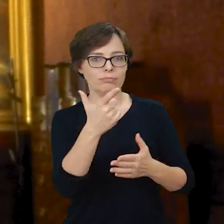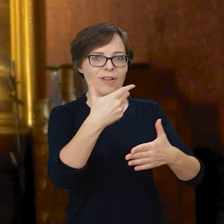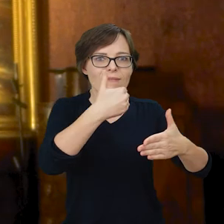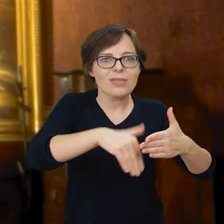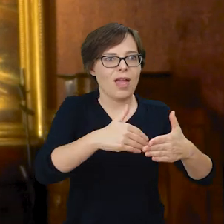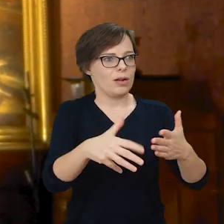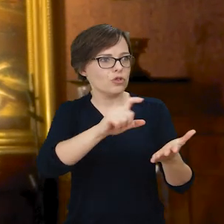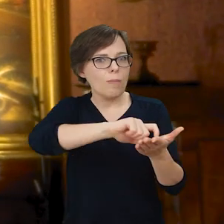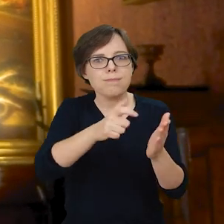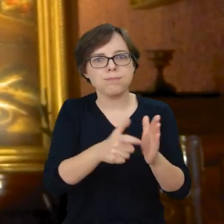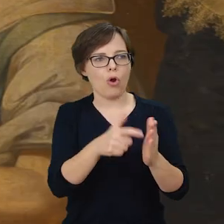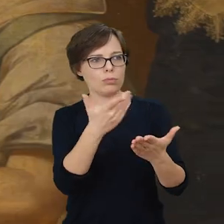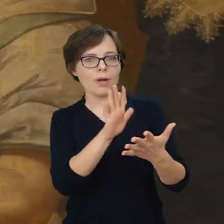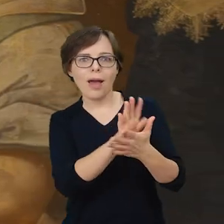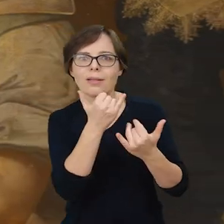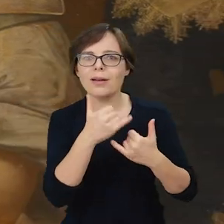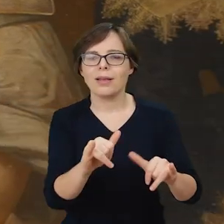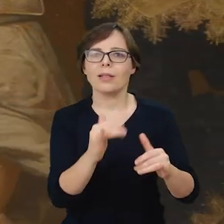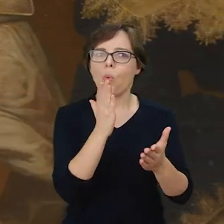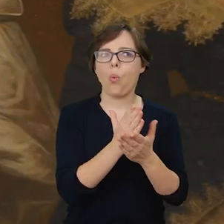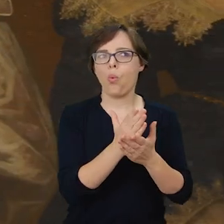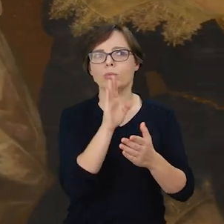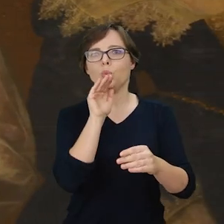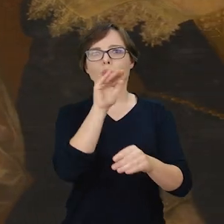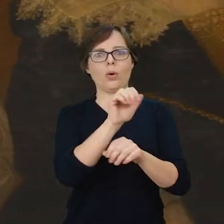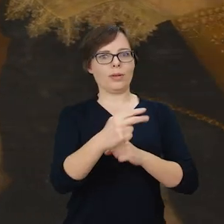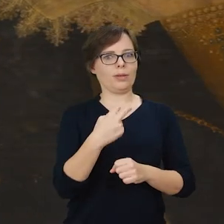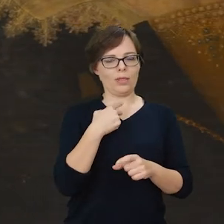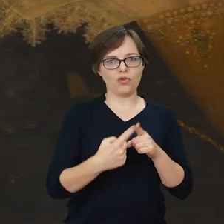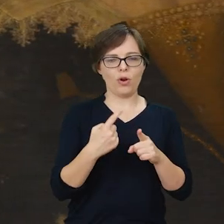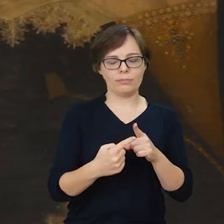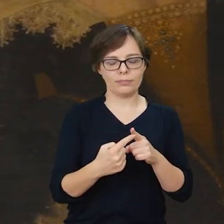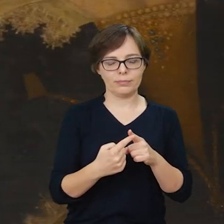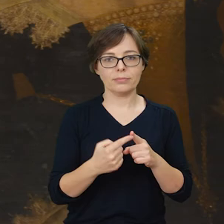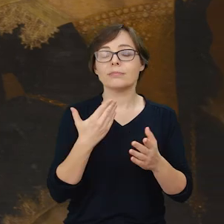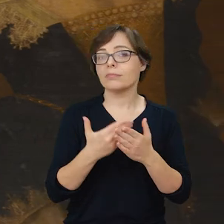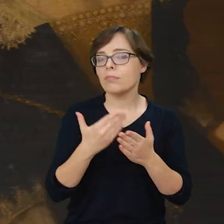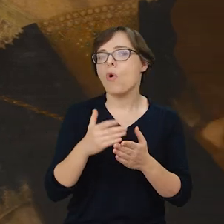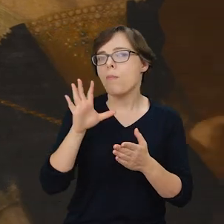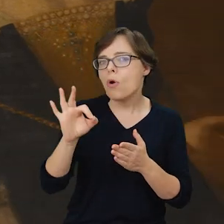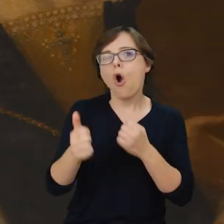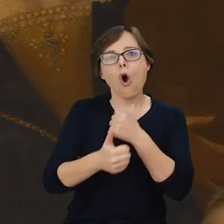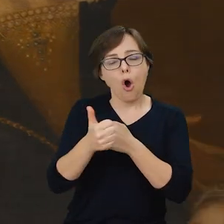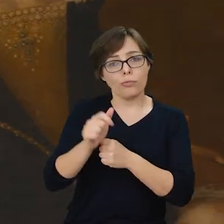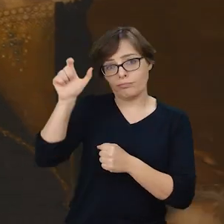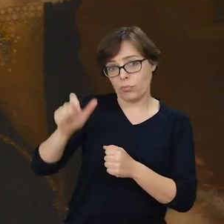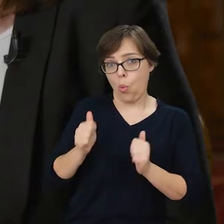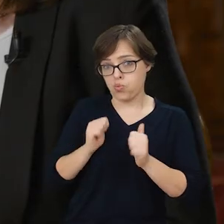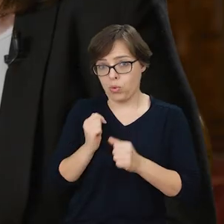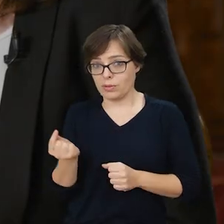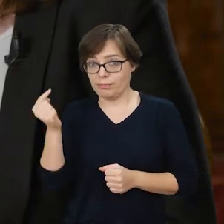same wnętrze i ich charakter często narzucają różne ograniczenia. Założenie jest takie, że turysta